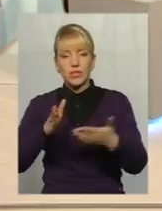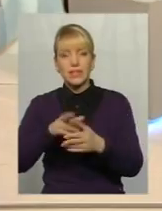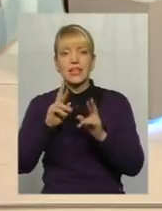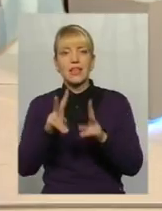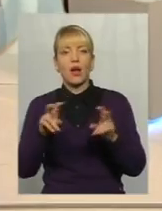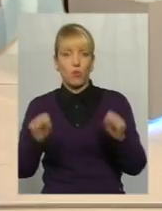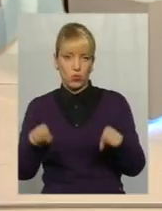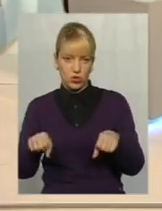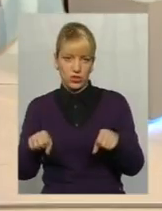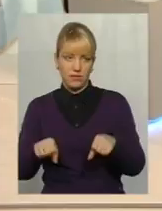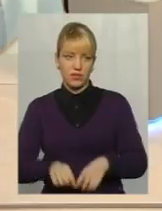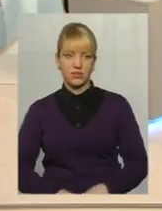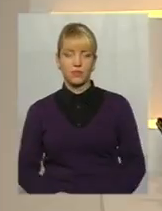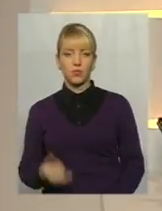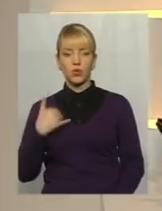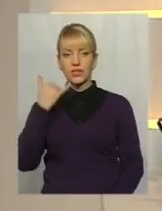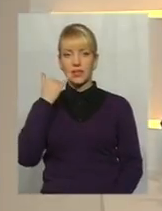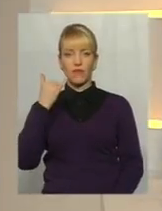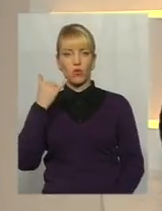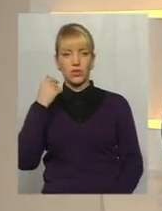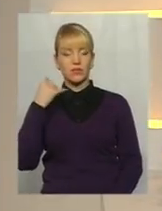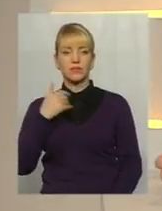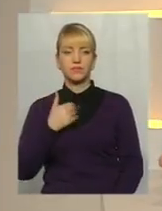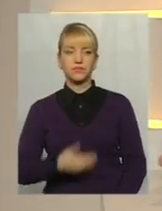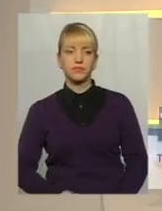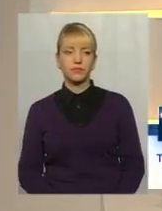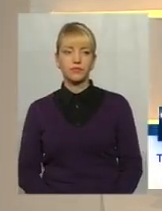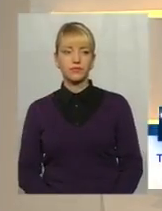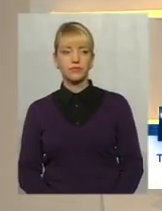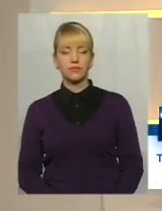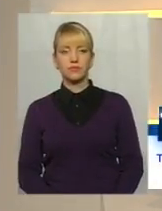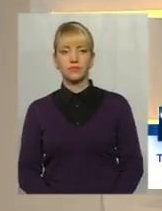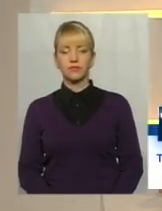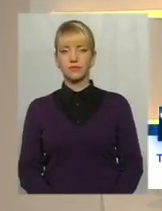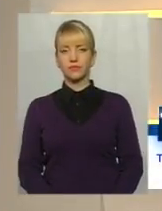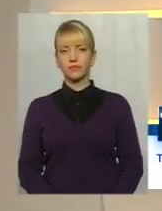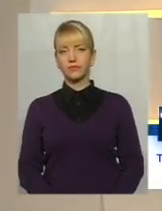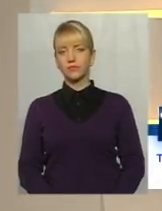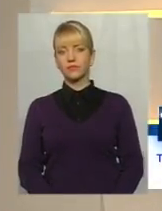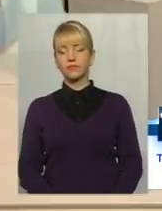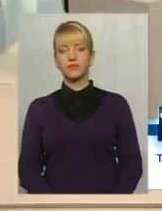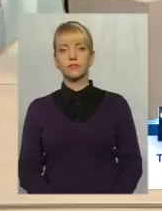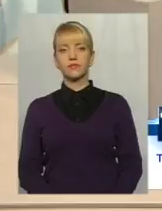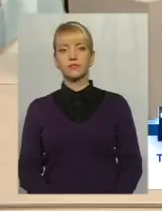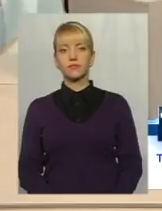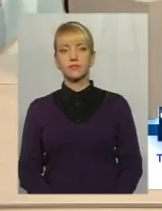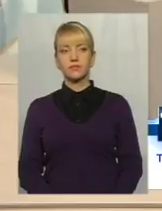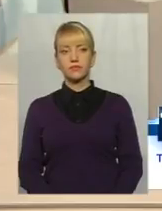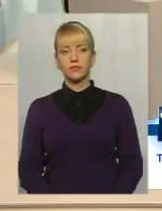Як можливість. Дякую, пане Ігорі. В нас є телефонний дзвінок. Будемо раді послухати нашого дозвонювача. Алло, ви у студії. Доброго дня.